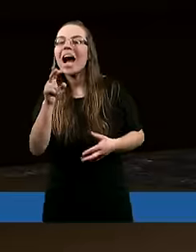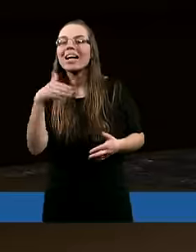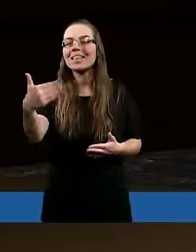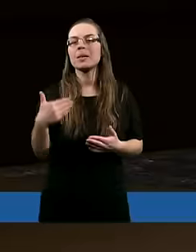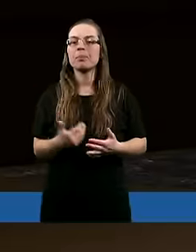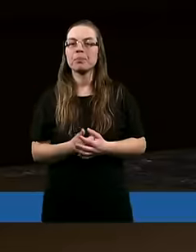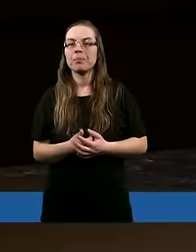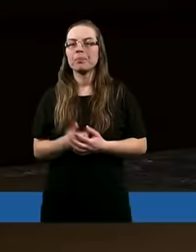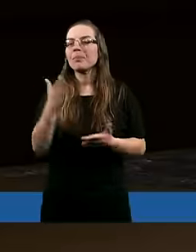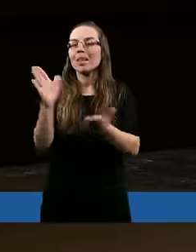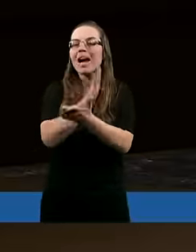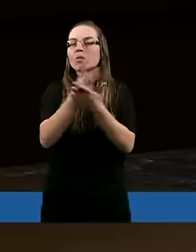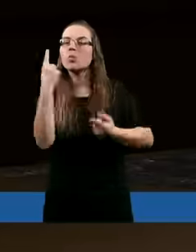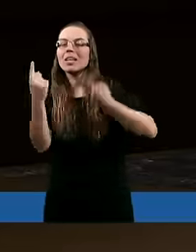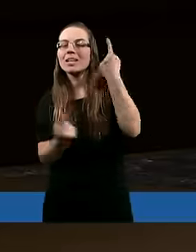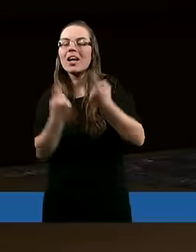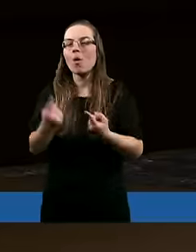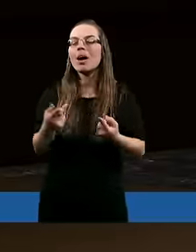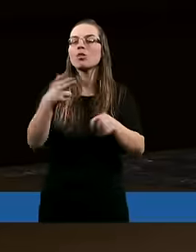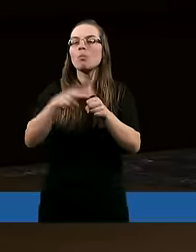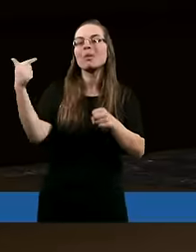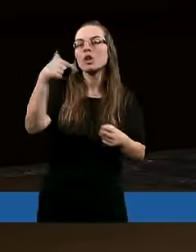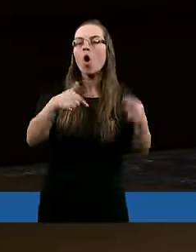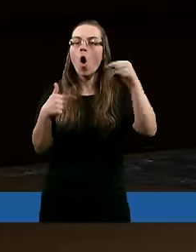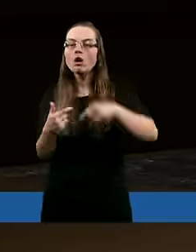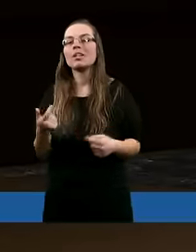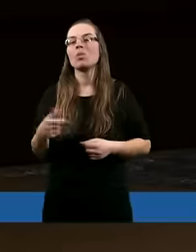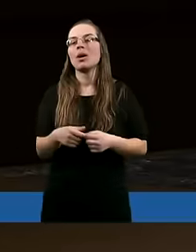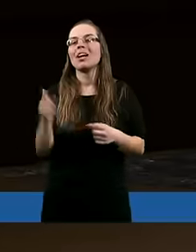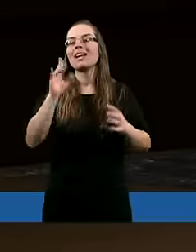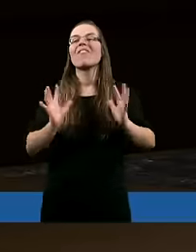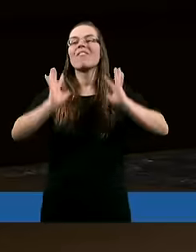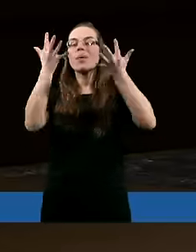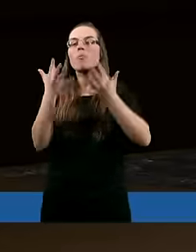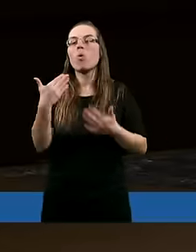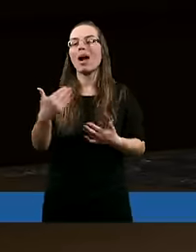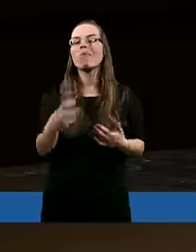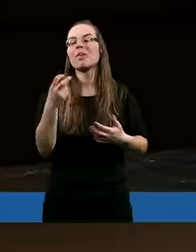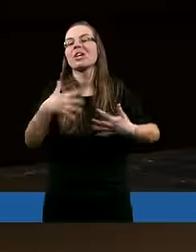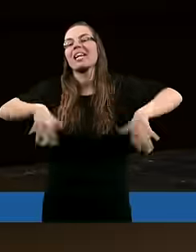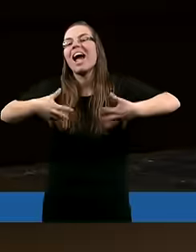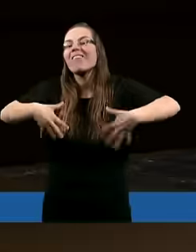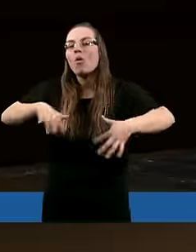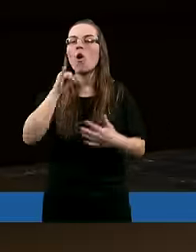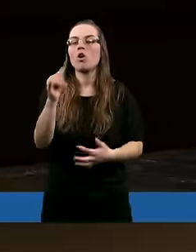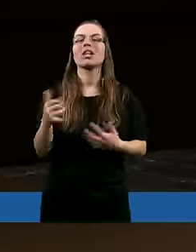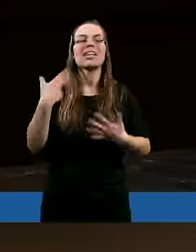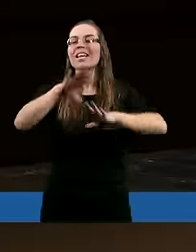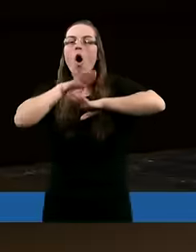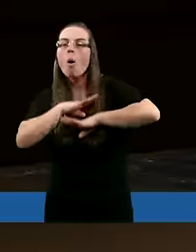w niektórych sytuacjach, gdy przychodziły wybuchem jakiejś takiej nerwowości,